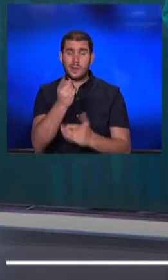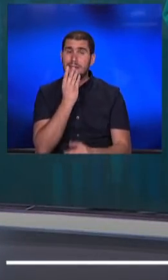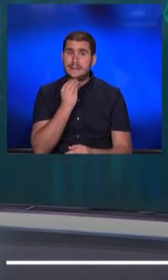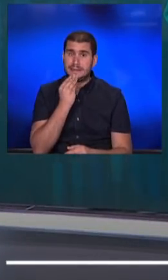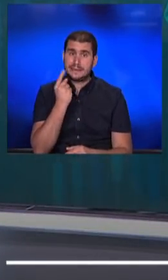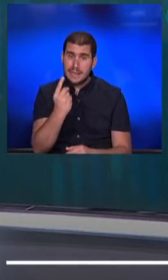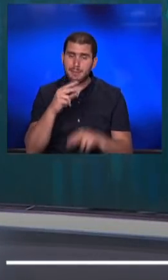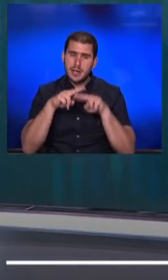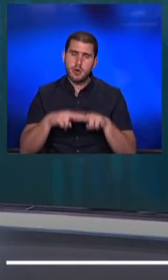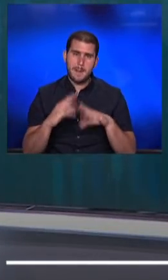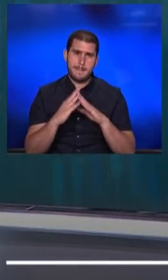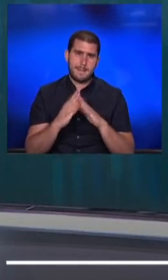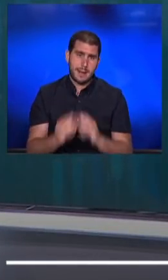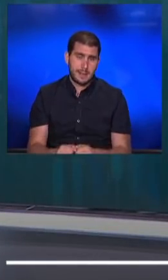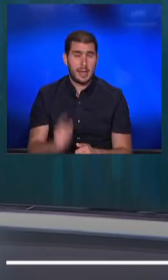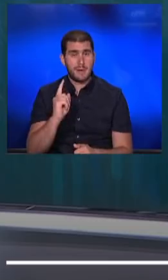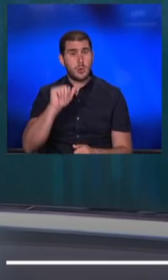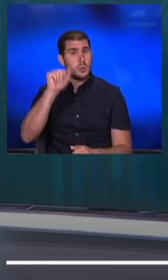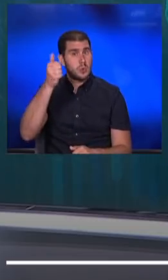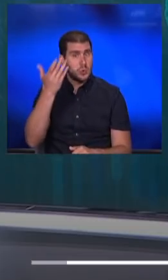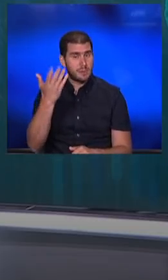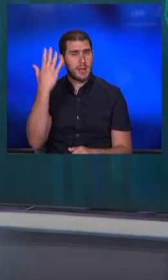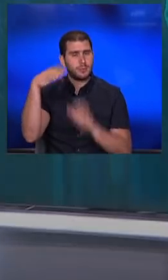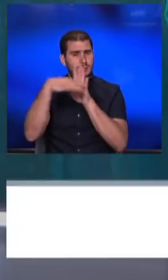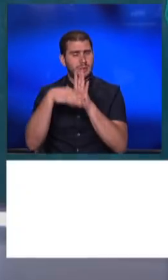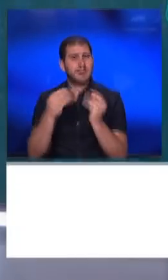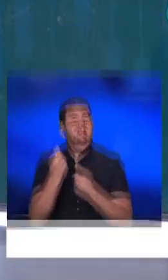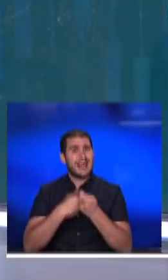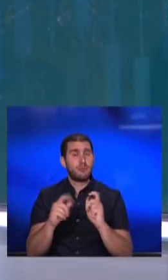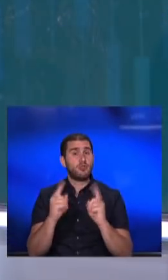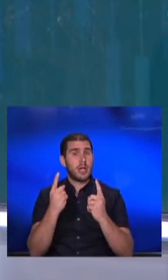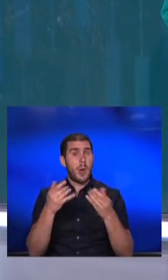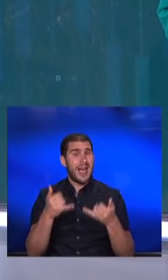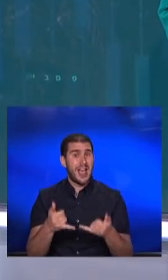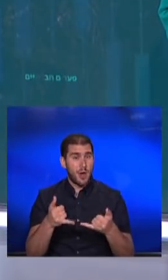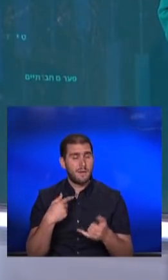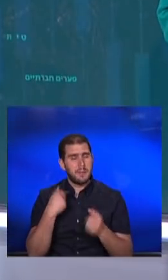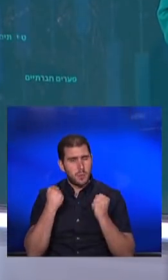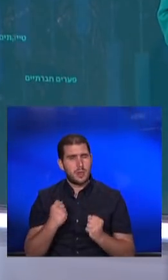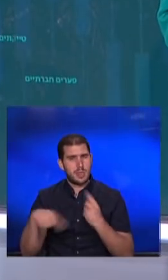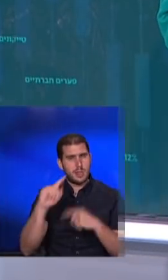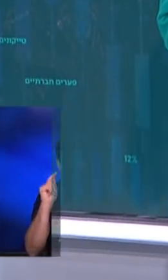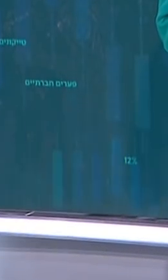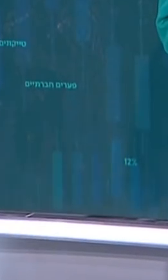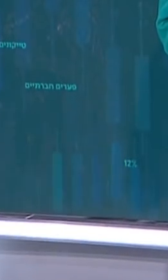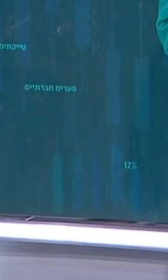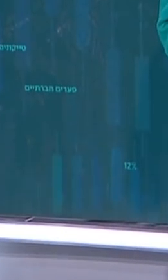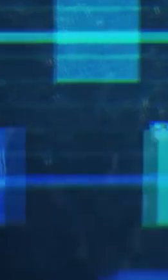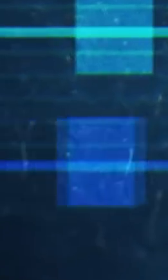להישאר בבית. אבל קודם, הנה חמישה דברים כלכליים שקרו היום ורק רצינו לוודא שלא פספסתם.